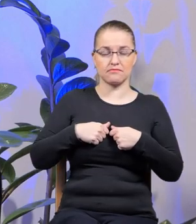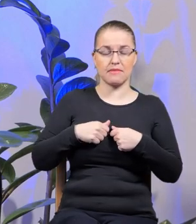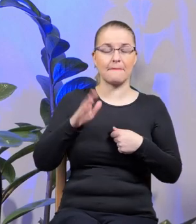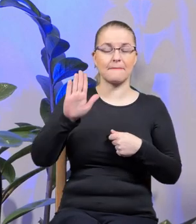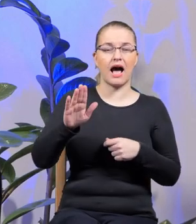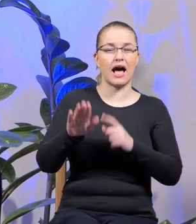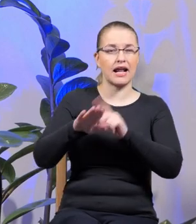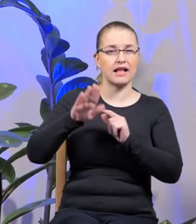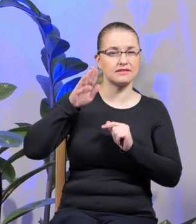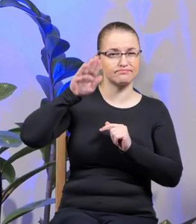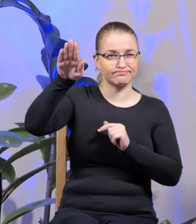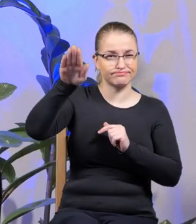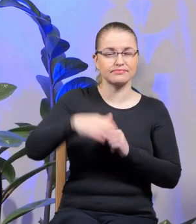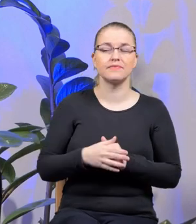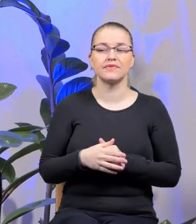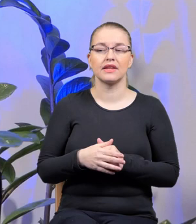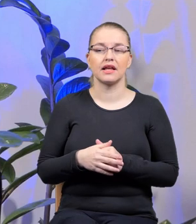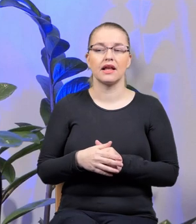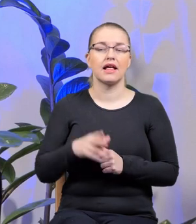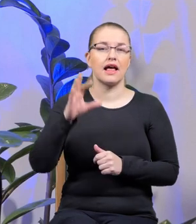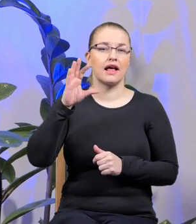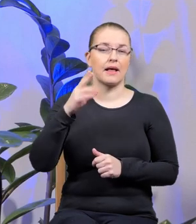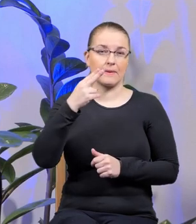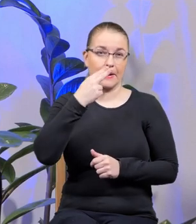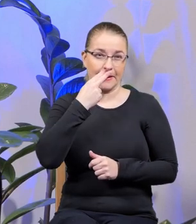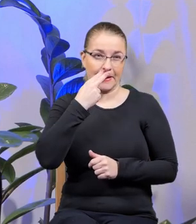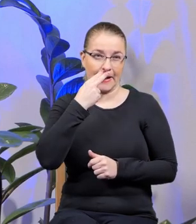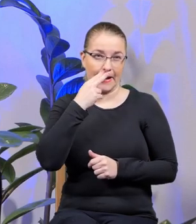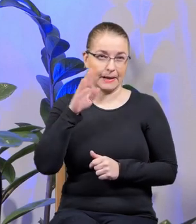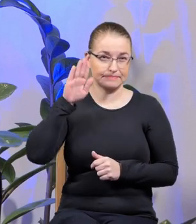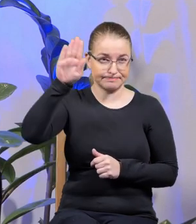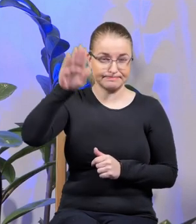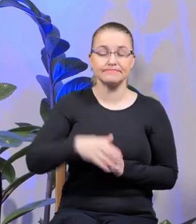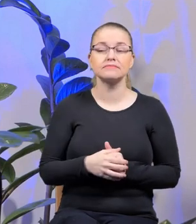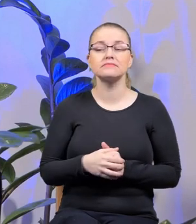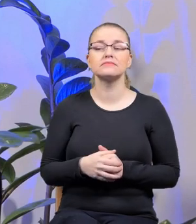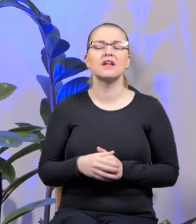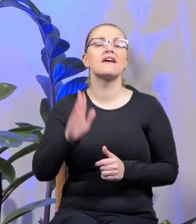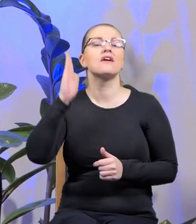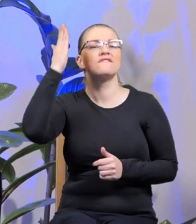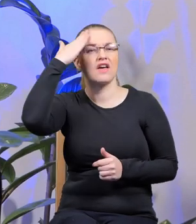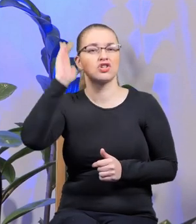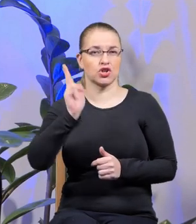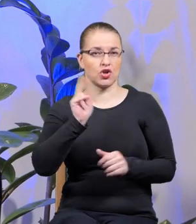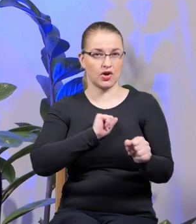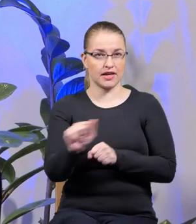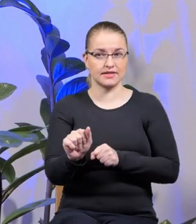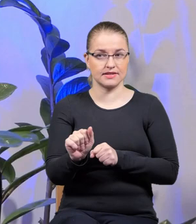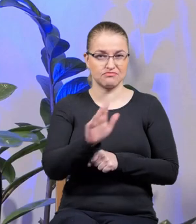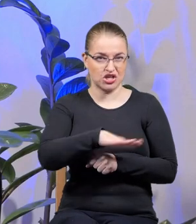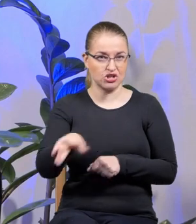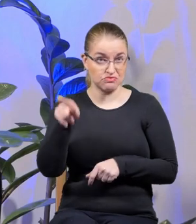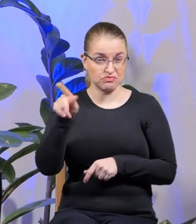rękę na cześć Führera, który... Czy wiesz już, kto to był?